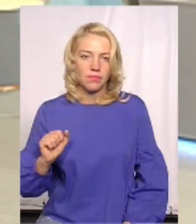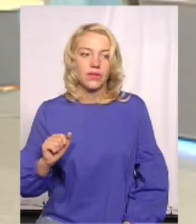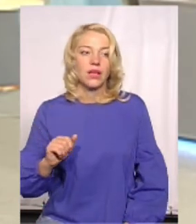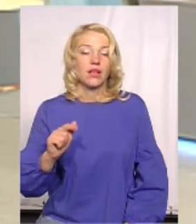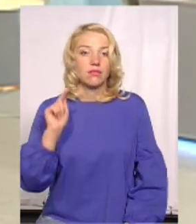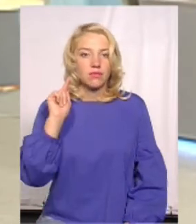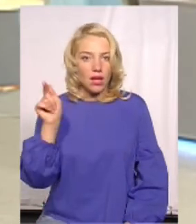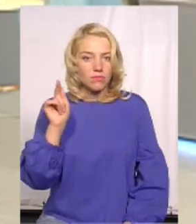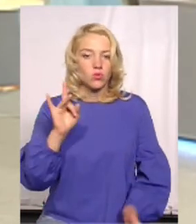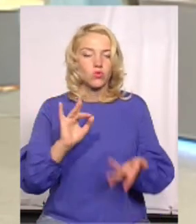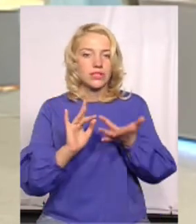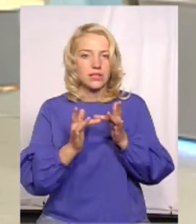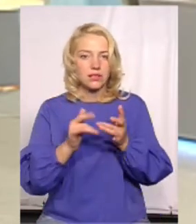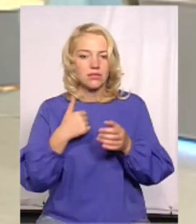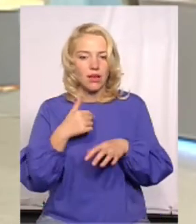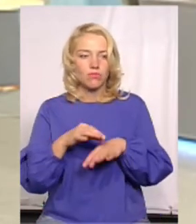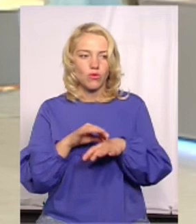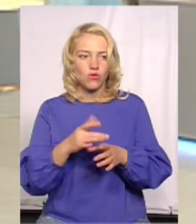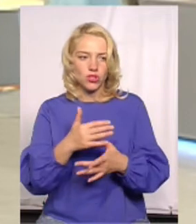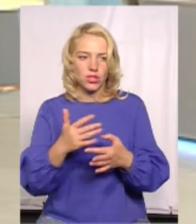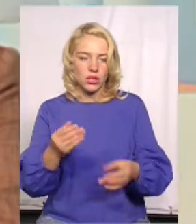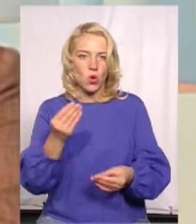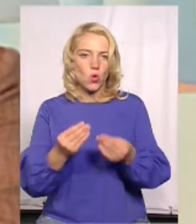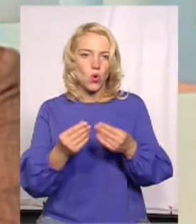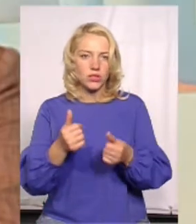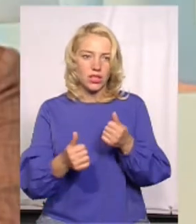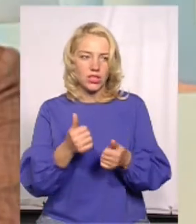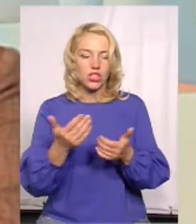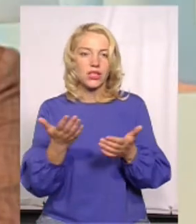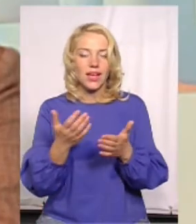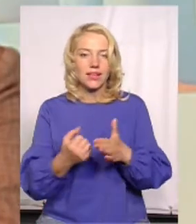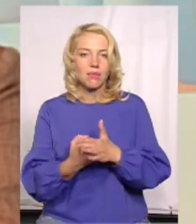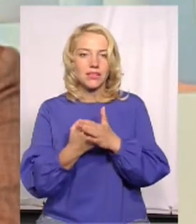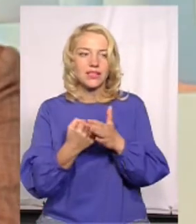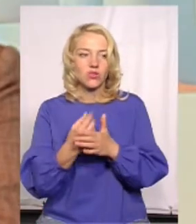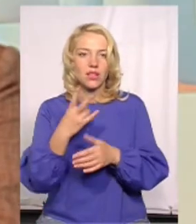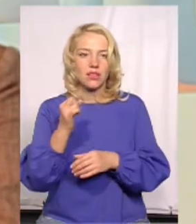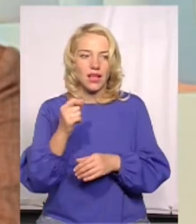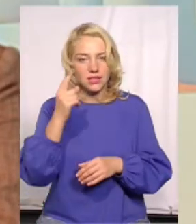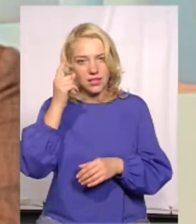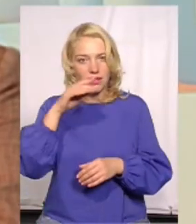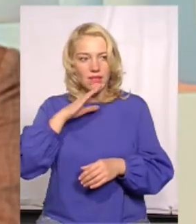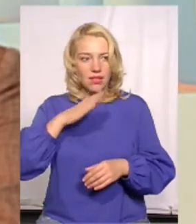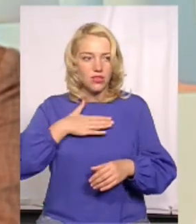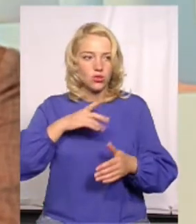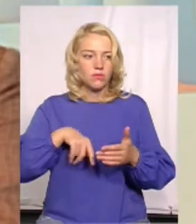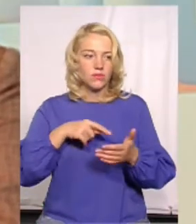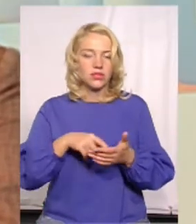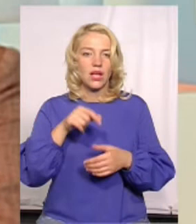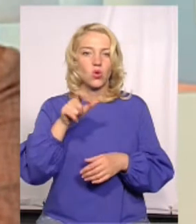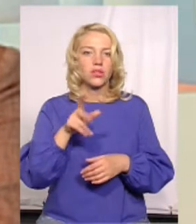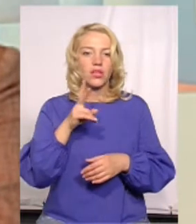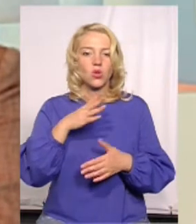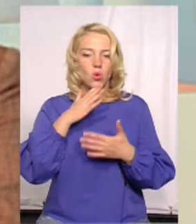своїх сторінках, досить часто я провожу різноманітні розіграші, які якраз базуються на знанні нашого міста. Людина, яка